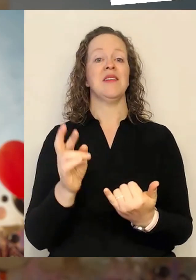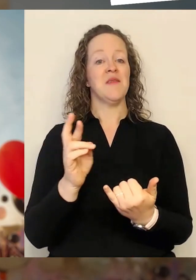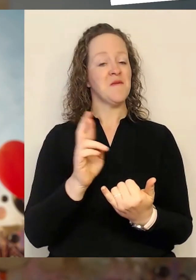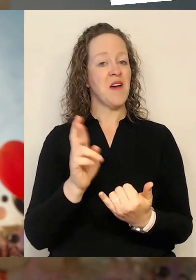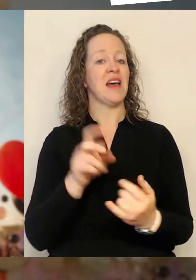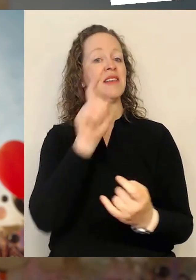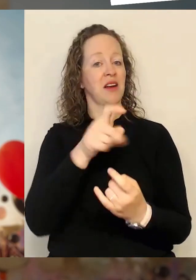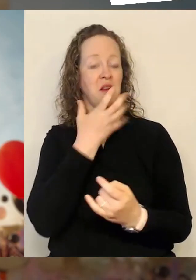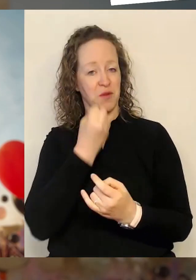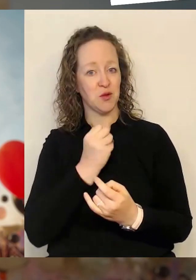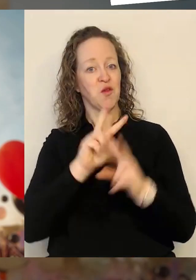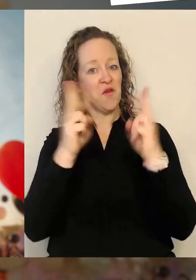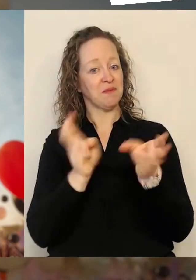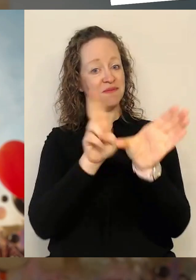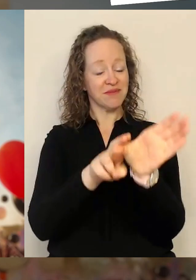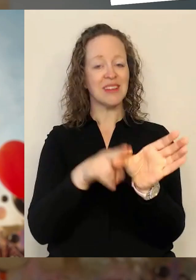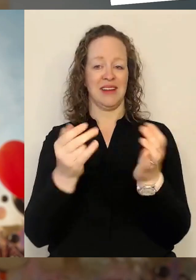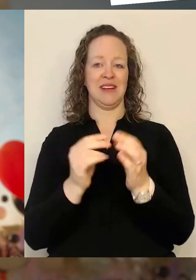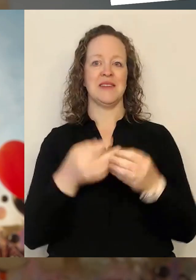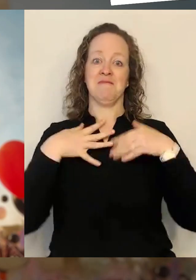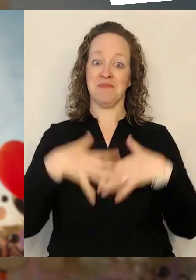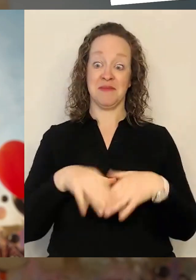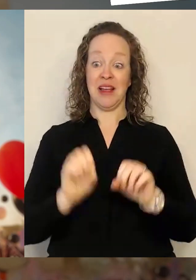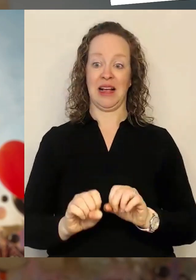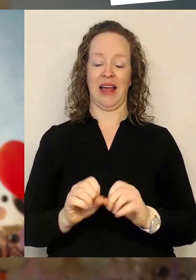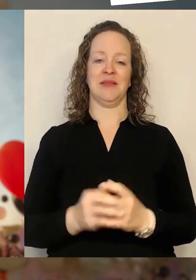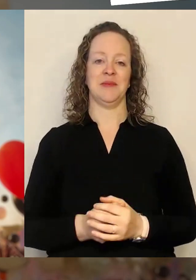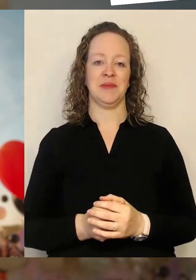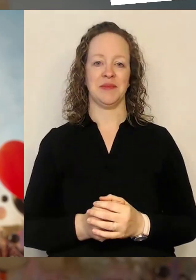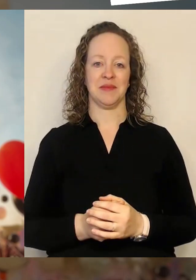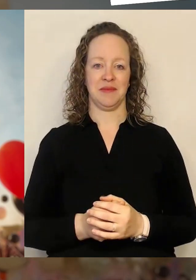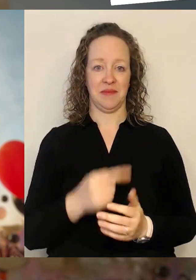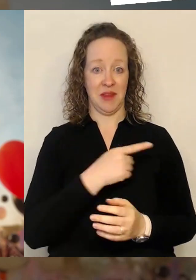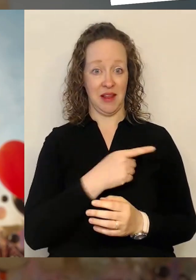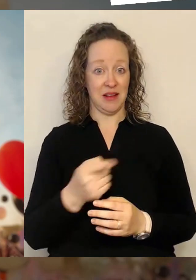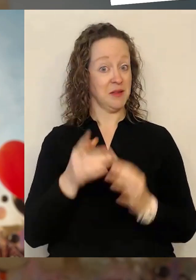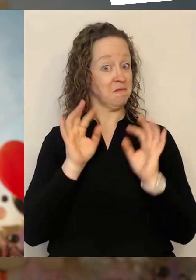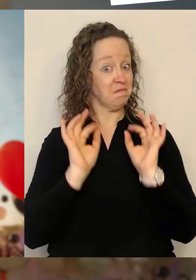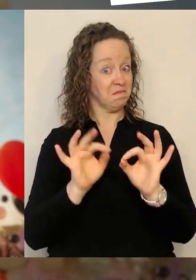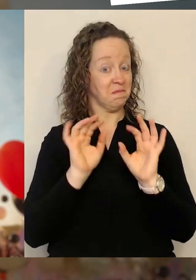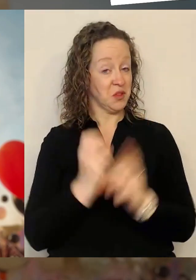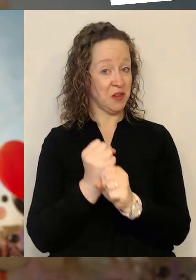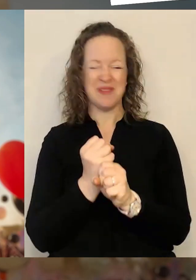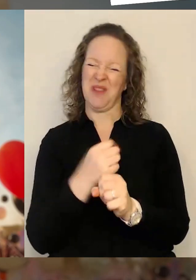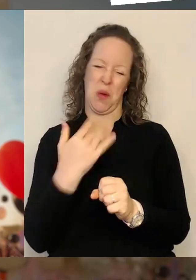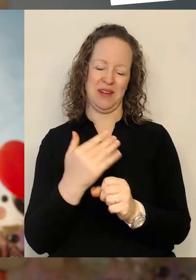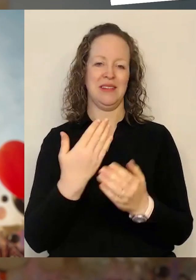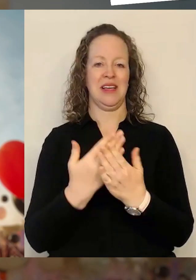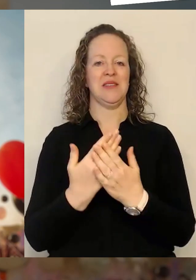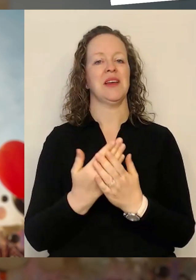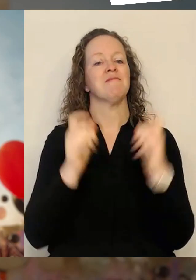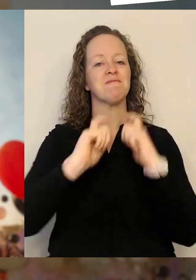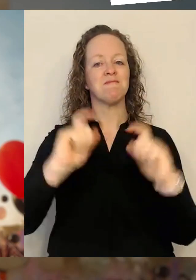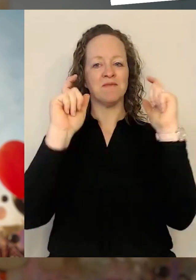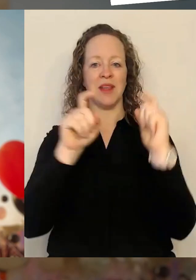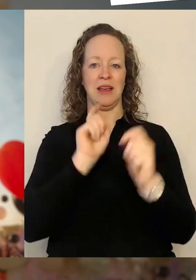Damit kommen alle noch nicht ganz so gut zurecht. Der Schlüssel dafür sind digitale Kompetenzen, unser Fokusthema. Wir haben aber gesehen, dass